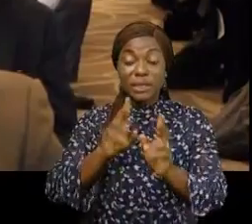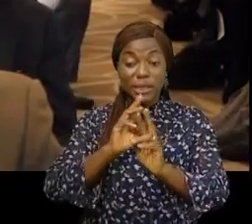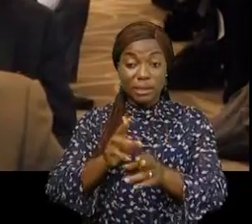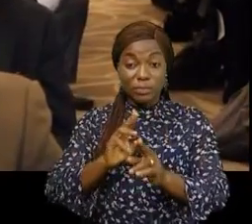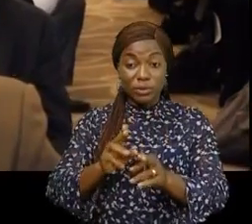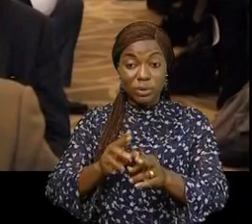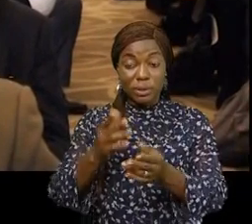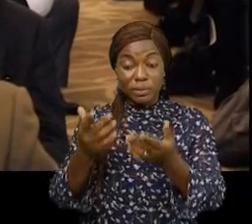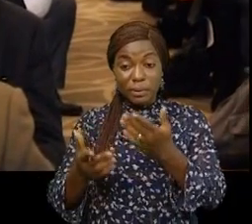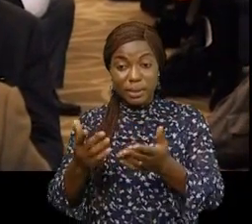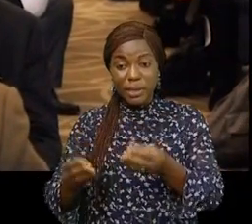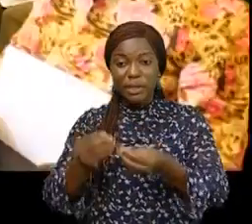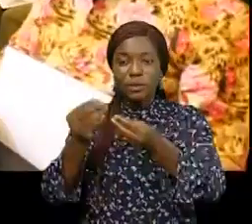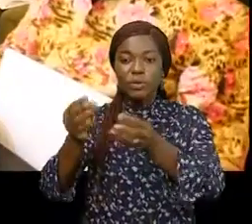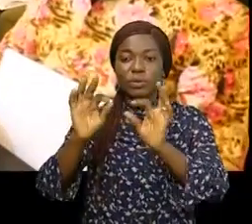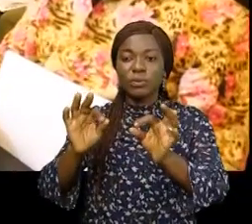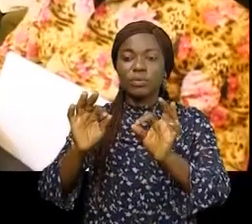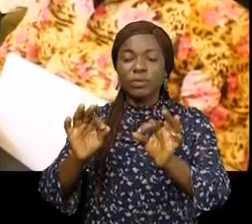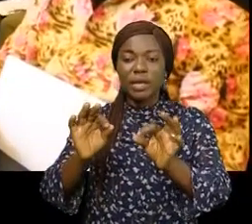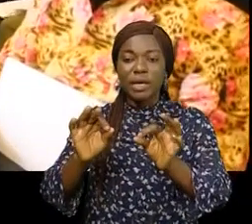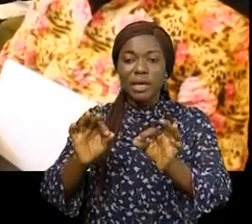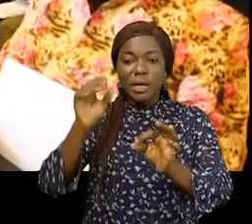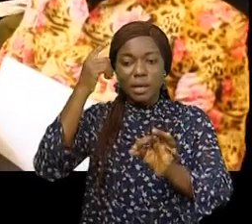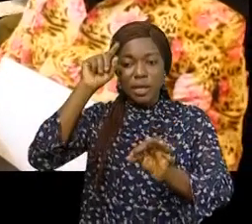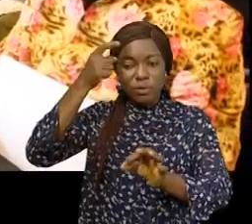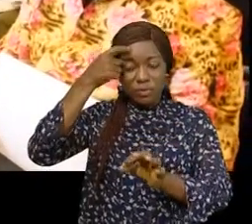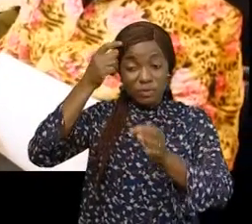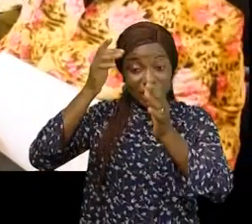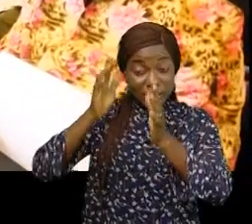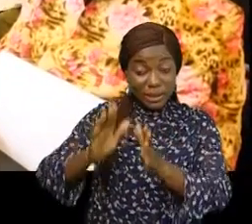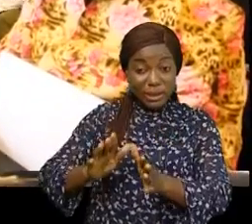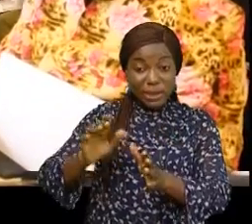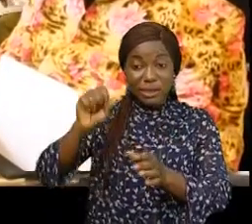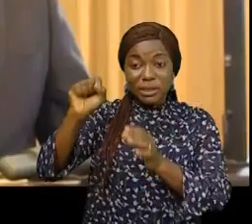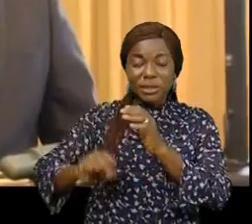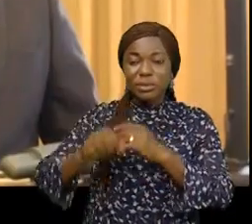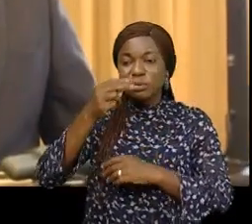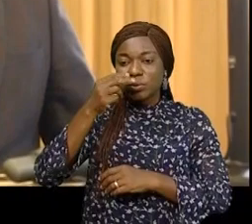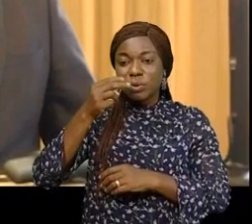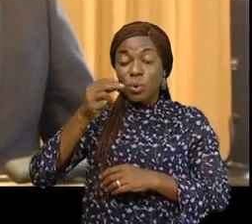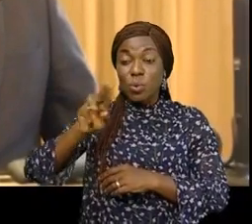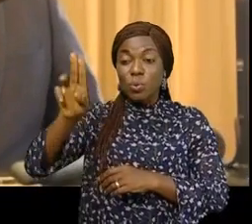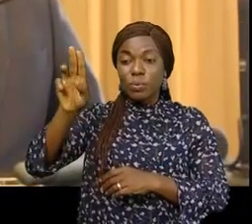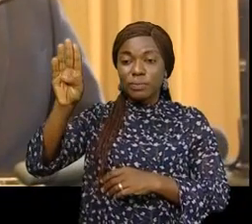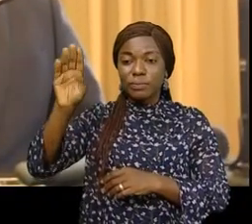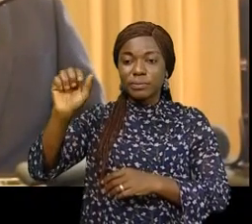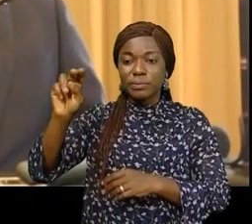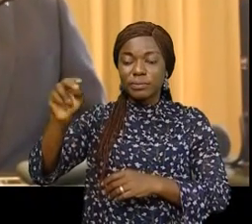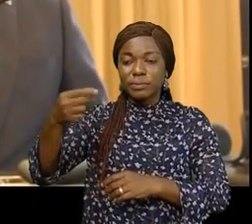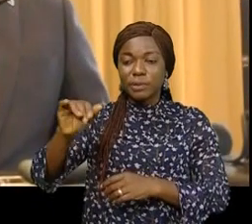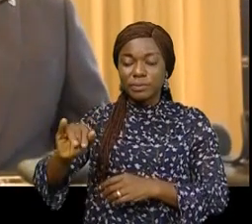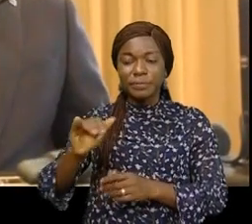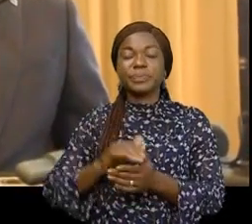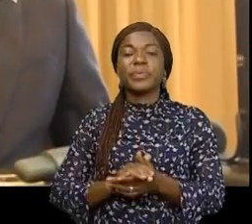Badou, va donner une nouvelle impulsion dans la gouvernance du Sud-Oubangui. Son Excellence, Monsieur le Ministre et d'État,